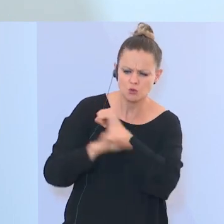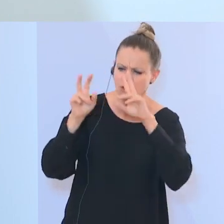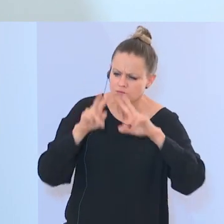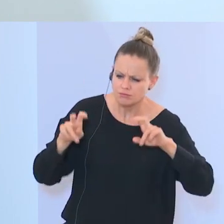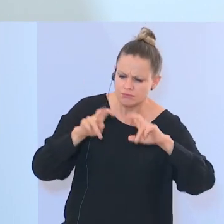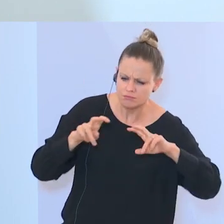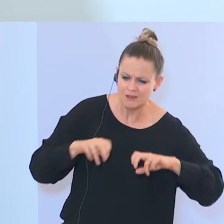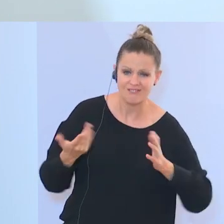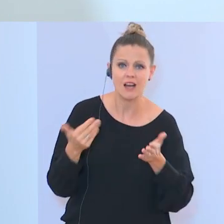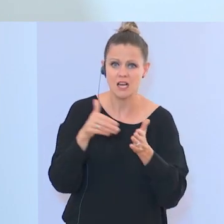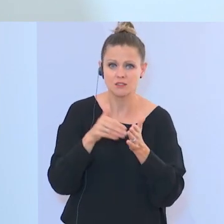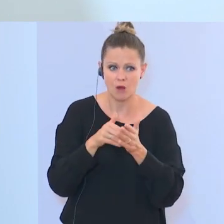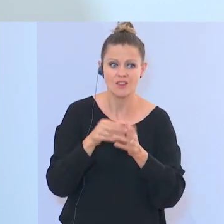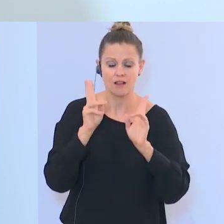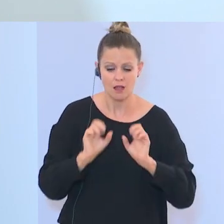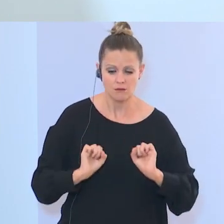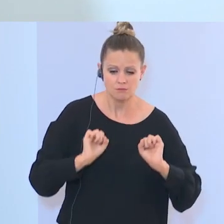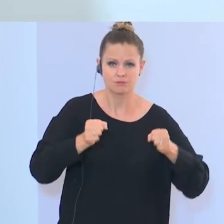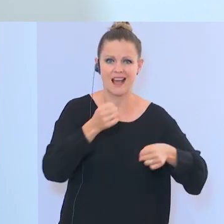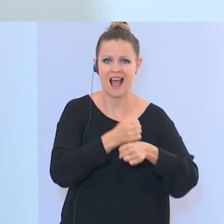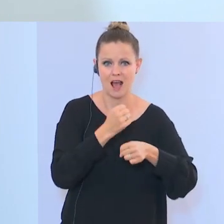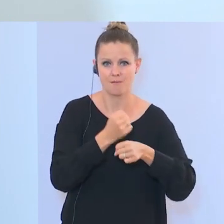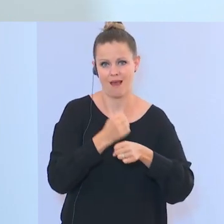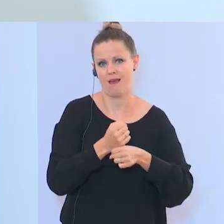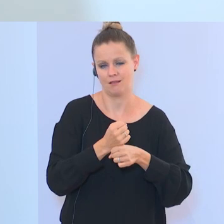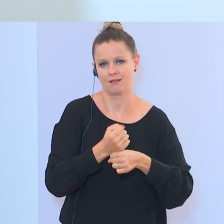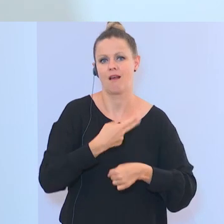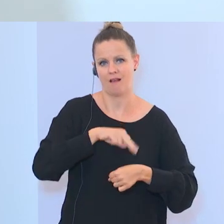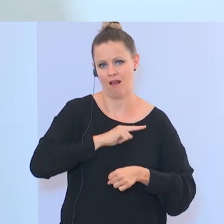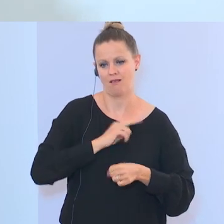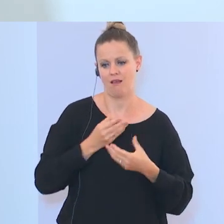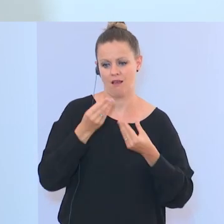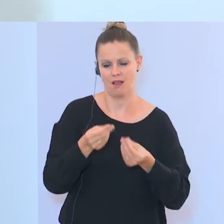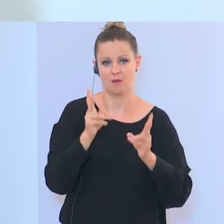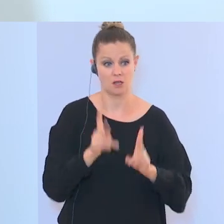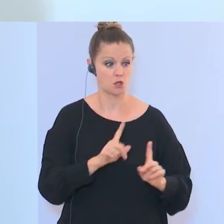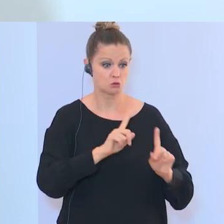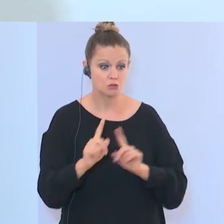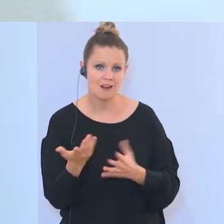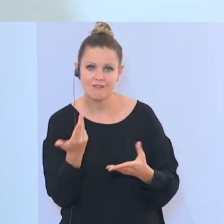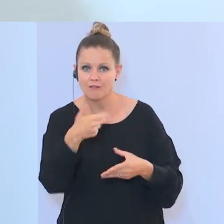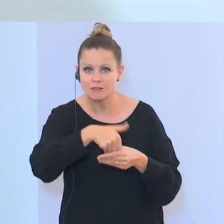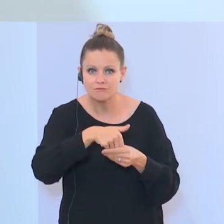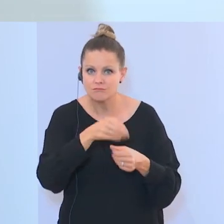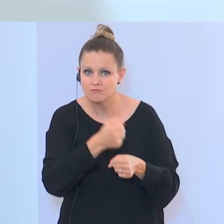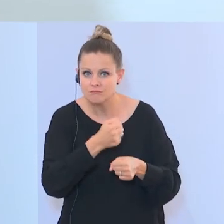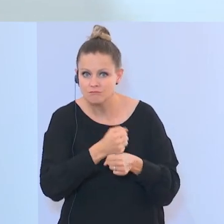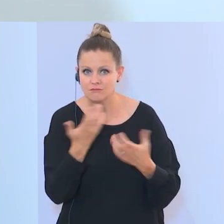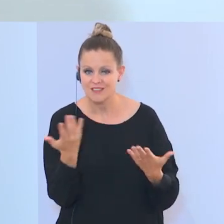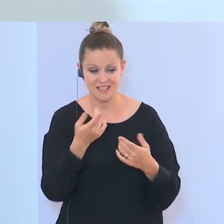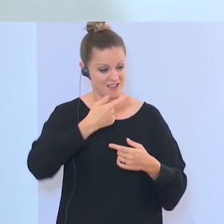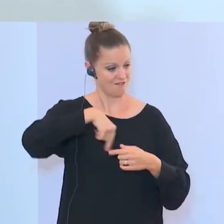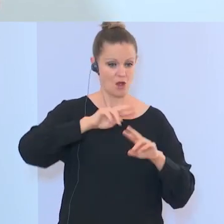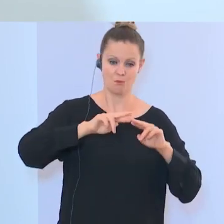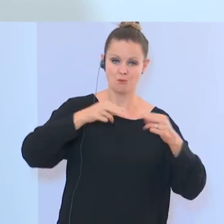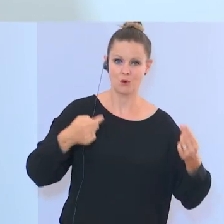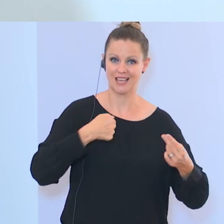braucht, um arbeiten zu können, garantiert ist. Was wird die Stelle jetzt tun? Also klar muss noch einmal sein, wir als Bund, ich